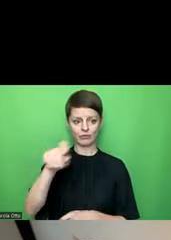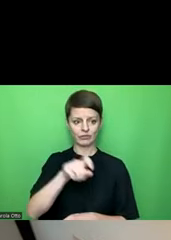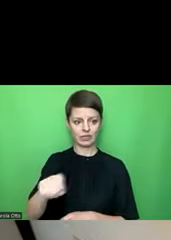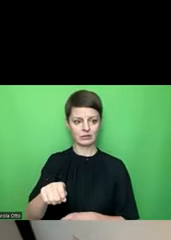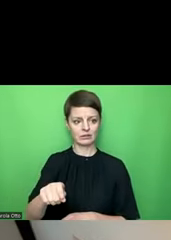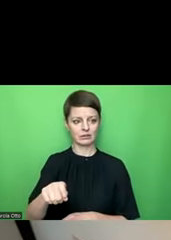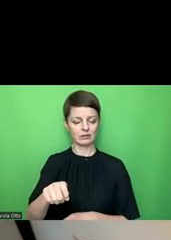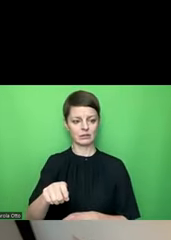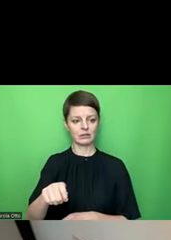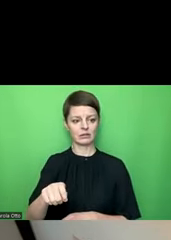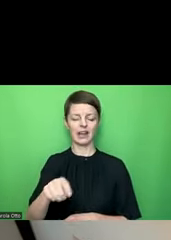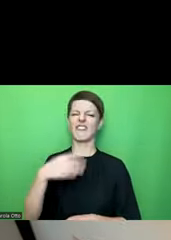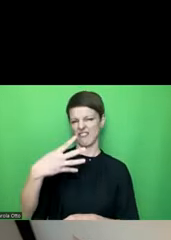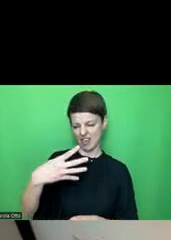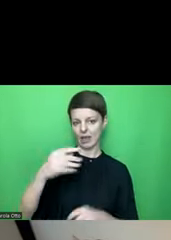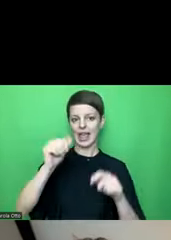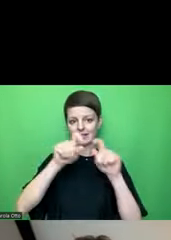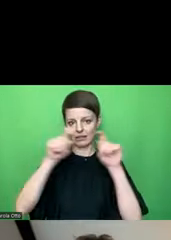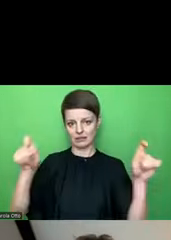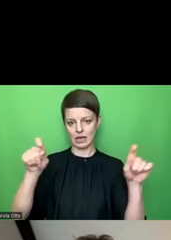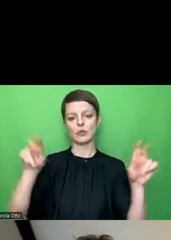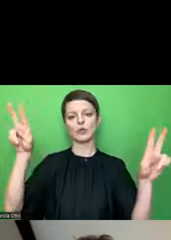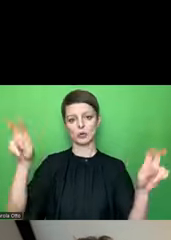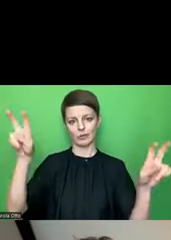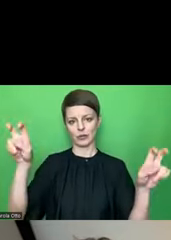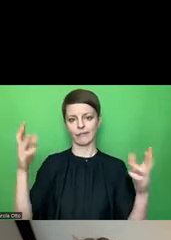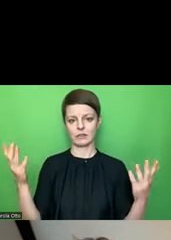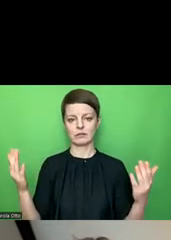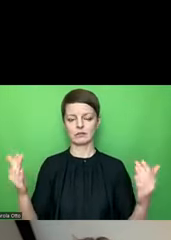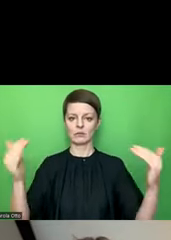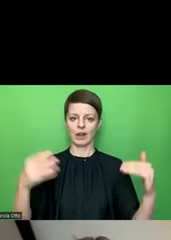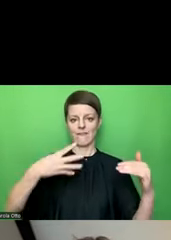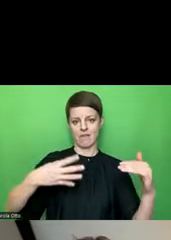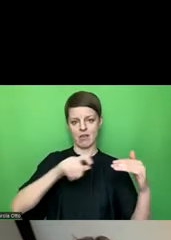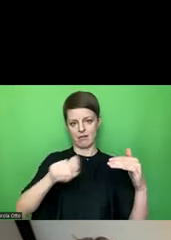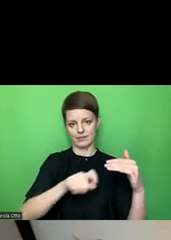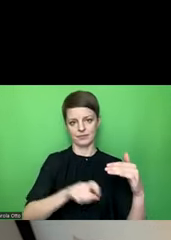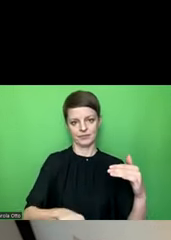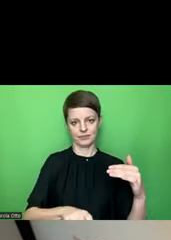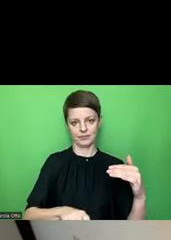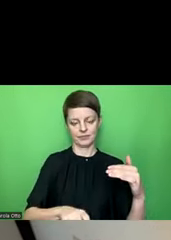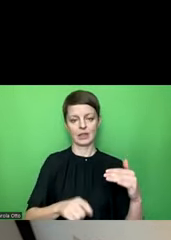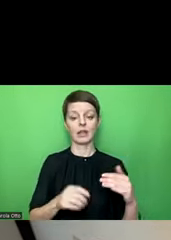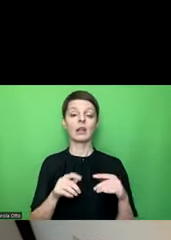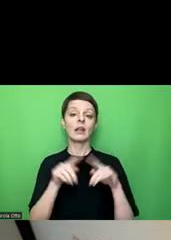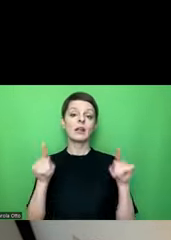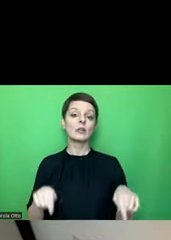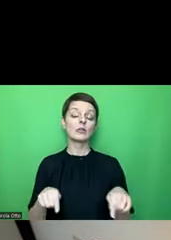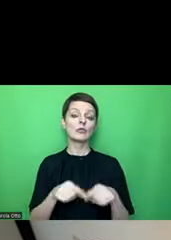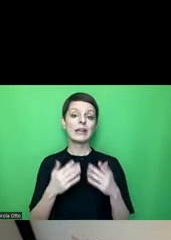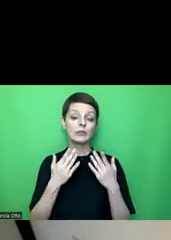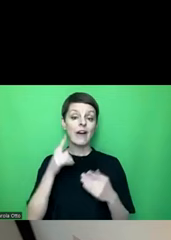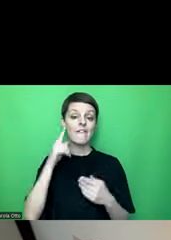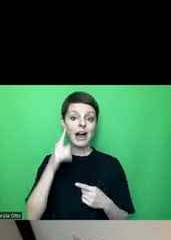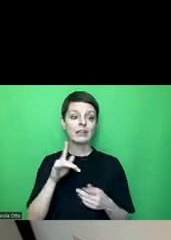Zeilen, weil die erste Zeile ist eine Überschriftzeile. Das war ich das Screenreader nur, weil ich das wirklich auch als